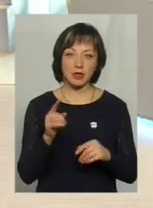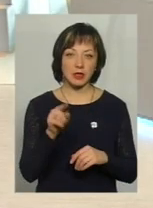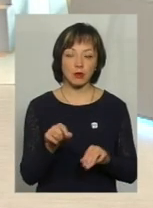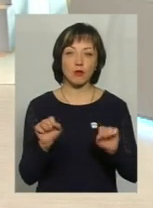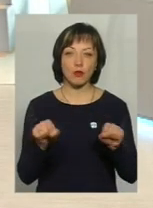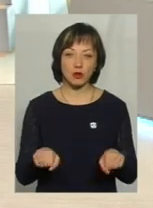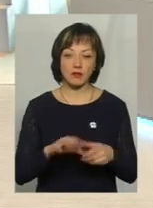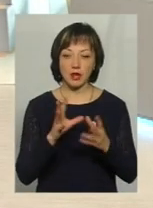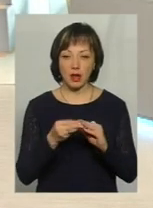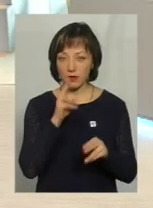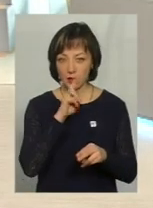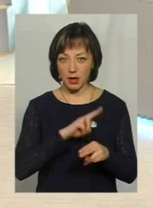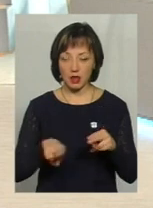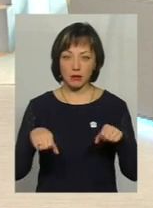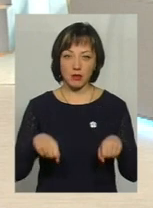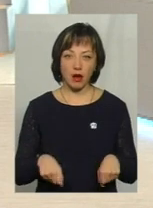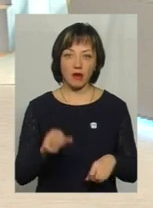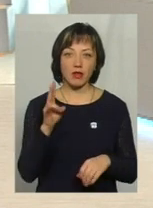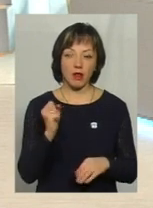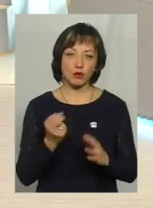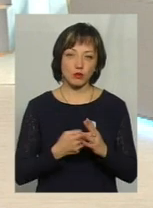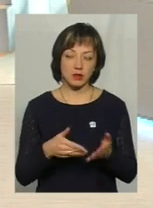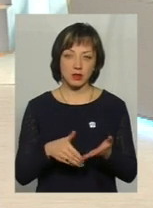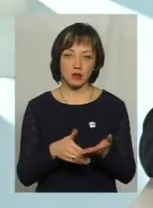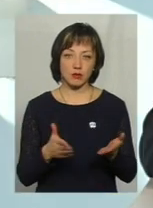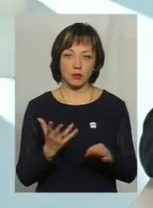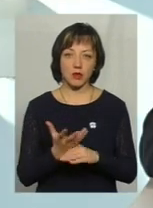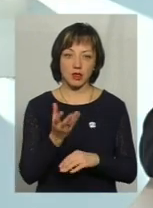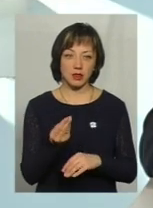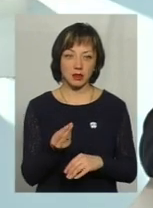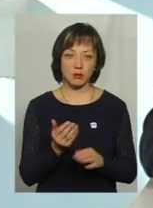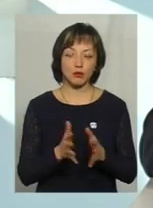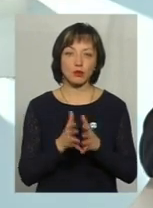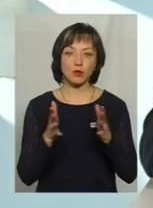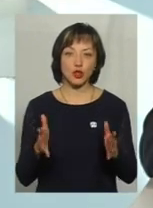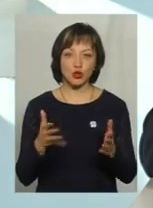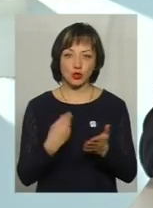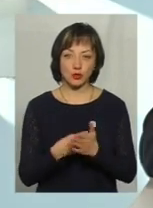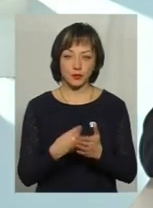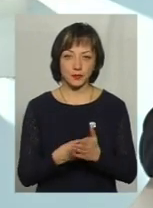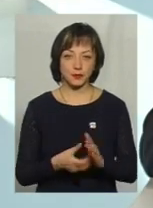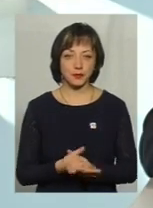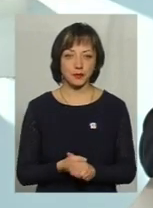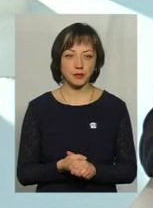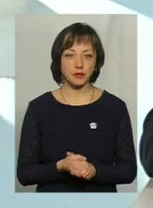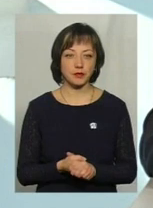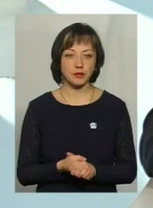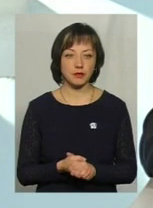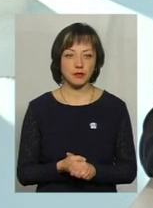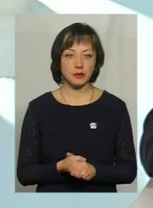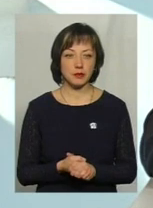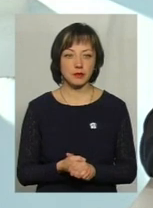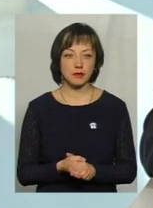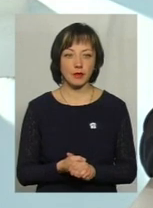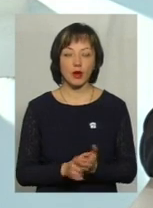можеш взагалі втратити право на субсидію. буде платити просто більшу суму платити за житло